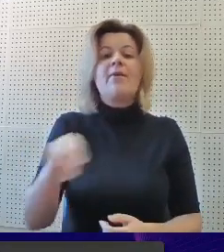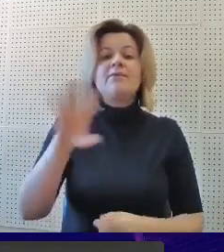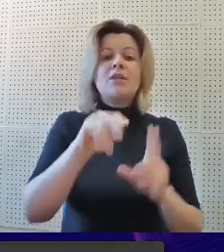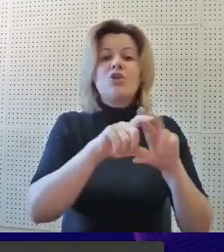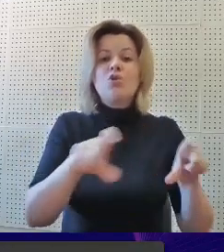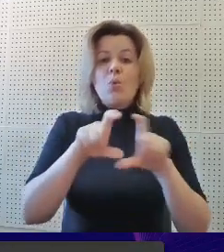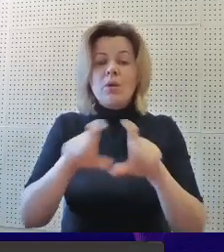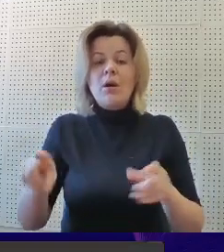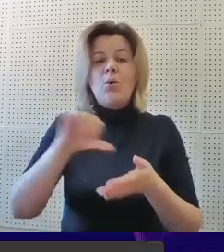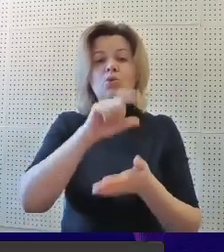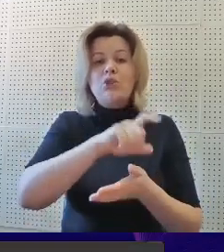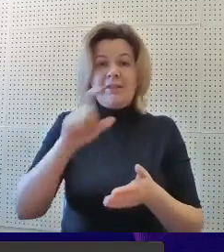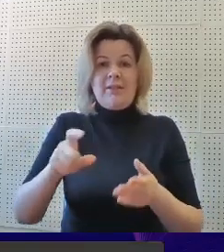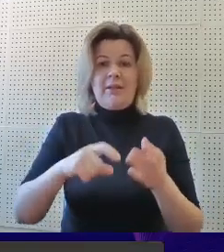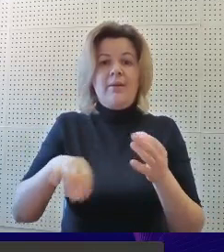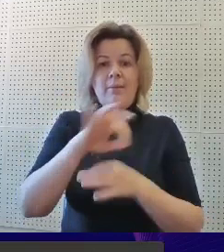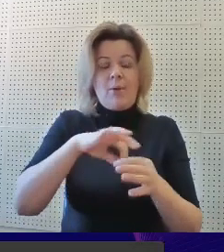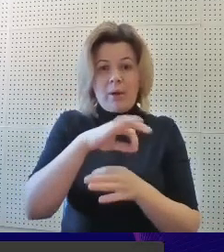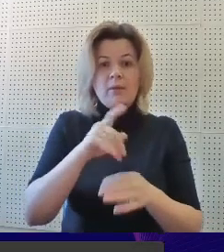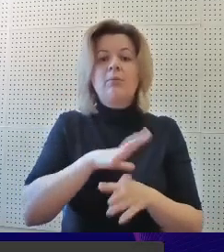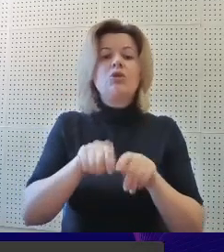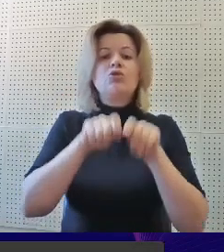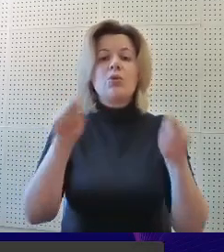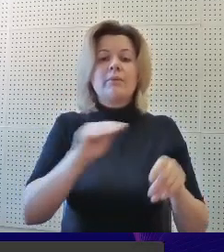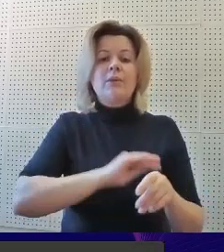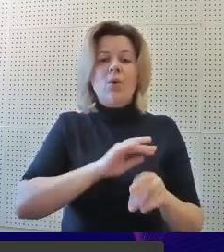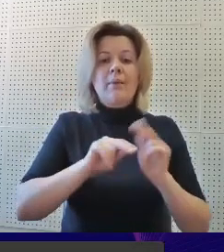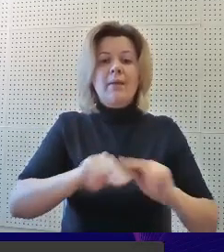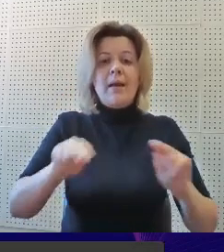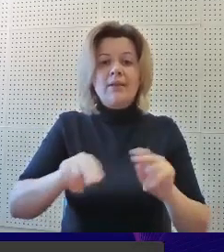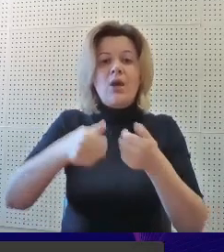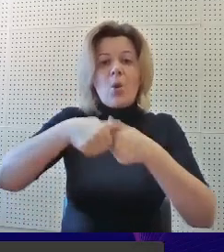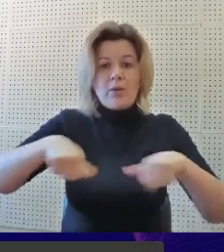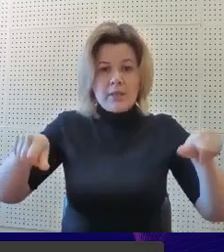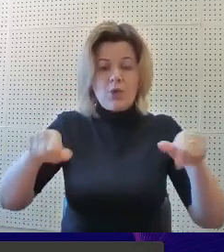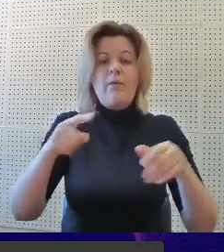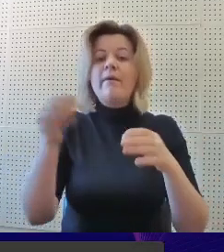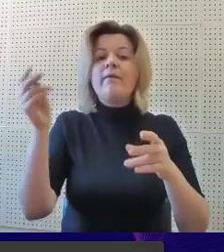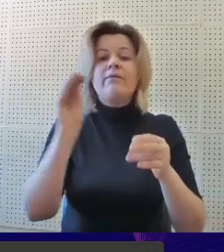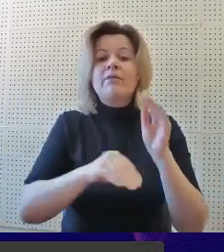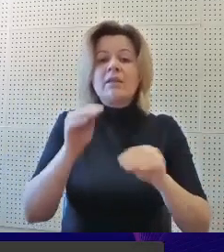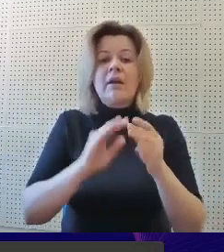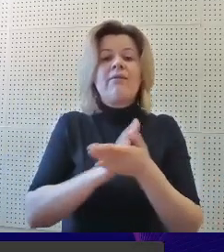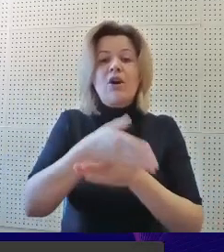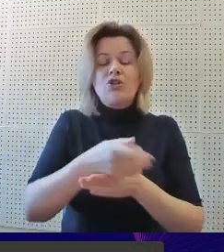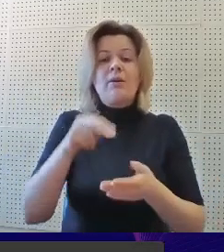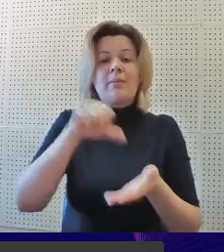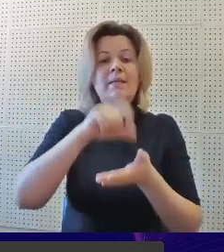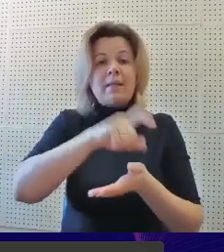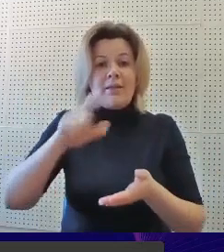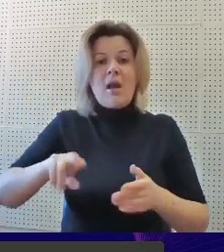Во всех школах-участниках проекта был создан психолого-педагогический консилиум. В состав вошли